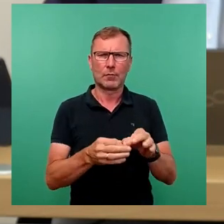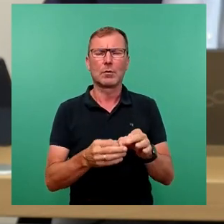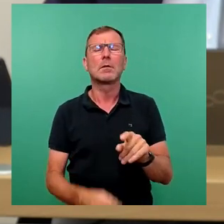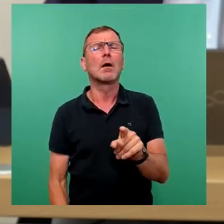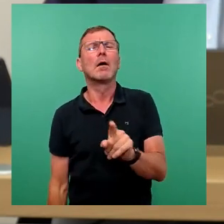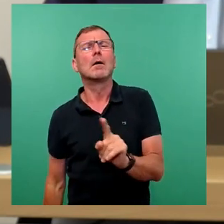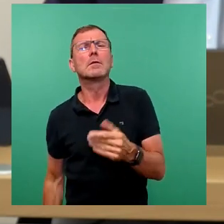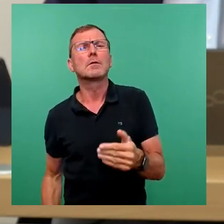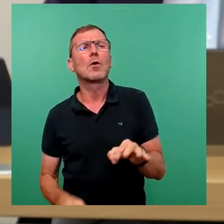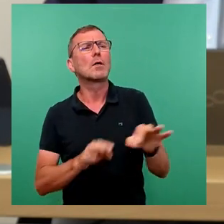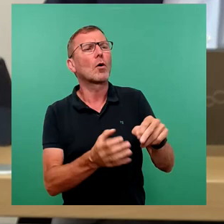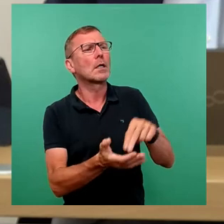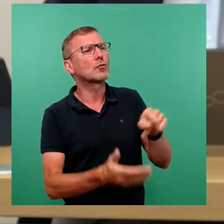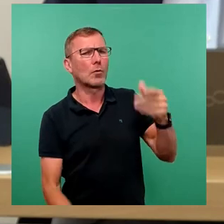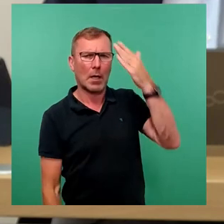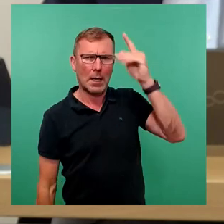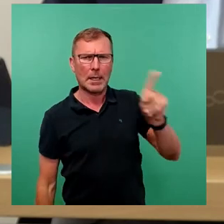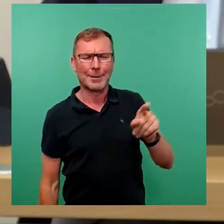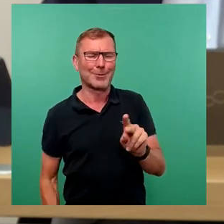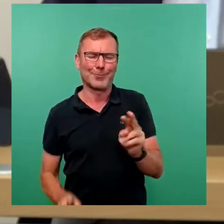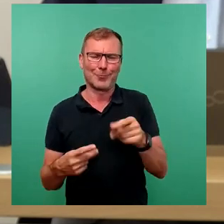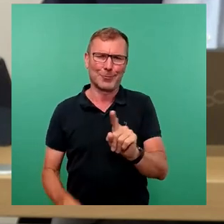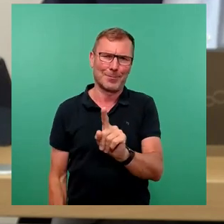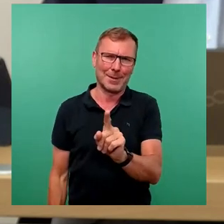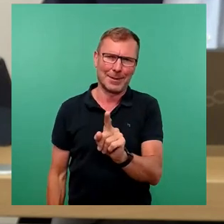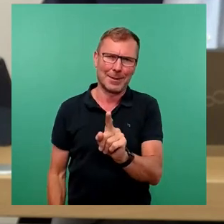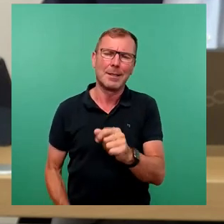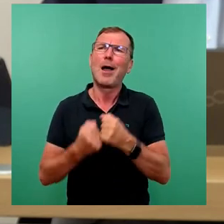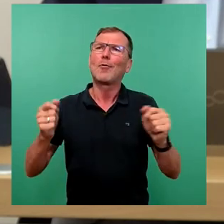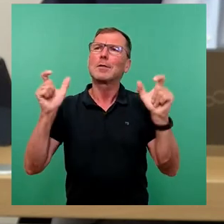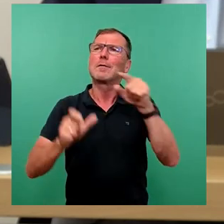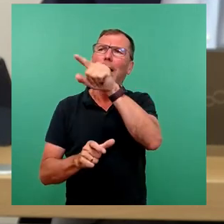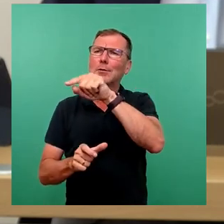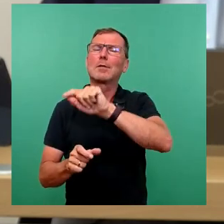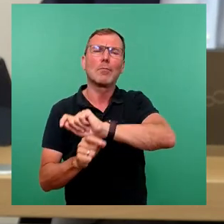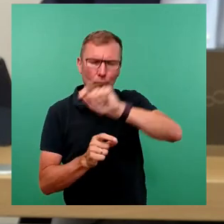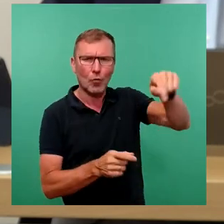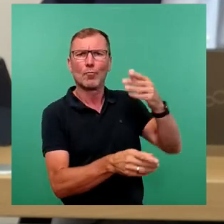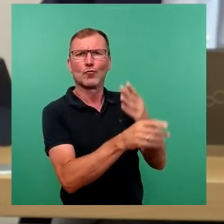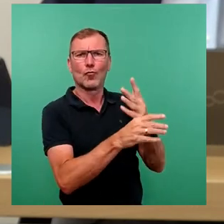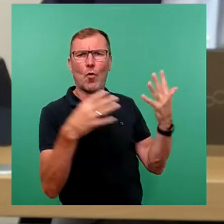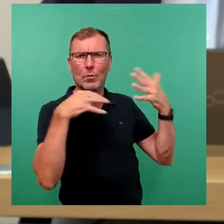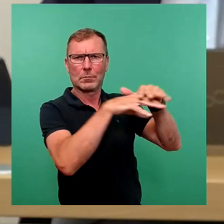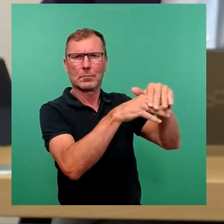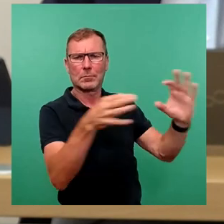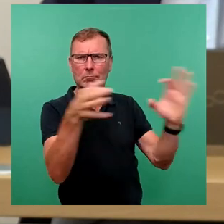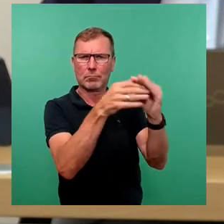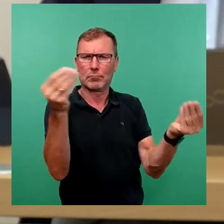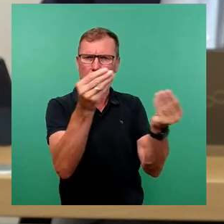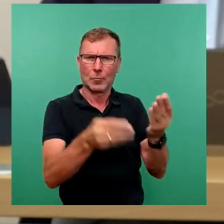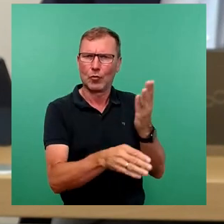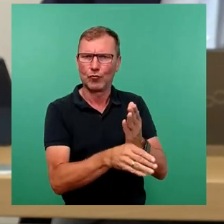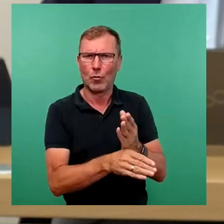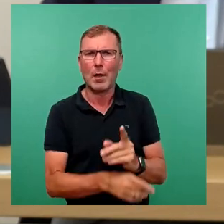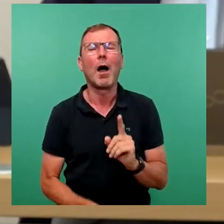dass man die Koordinationsstelle nicht kennt. Da laufen die großen Veranstalter schon zusammen da auf. Nur,